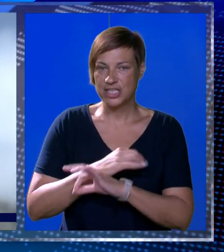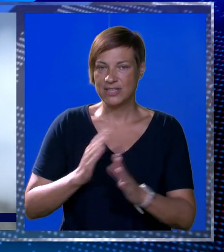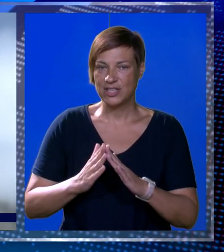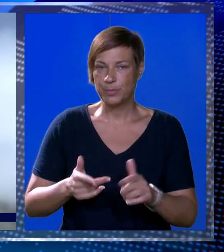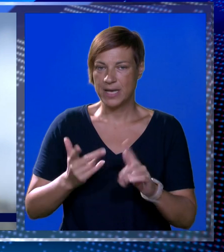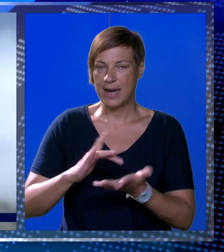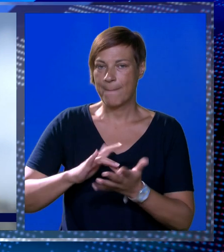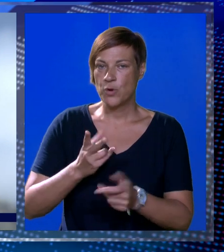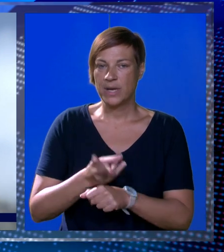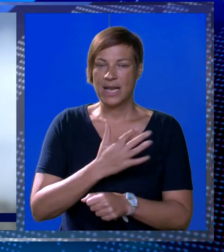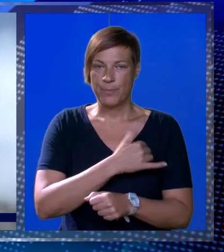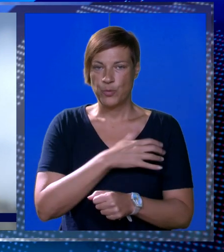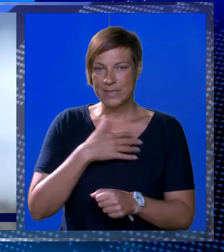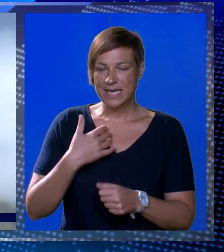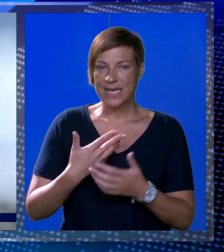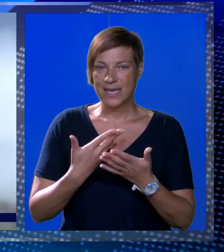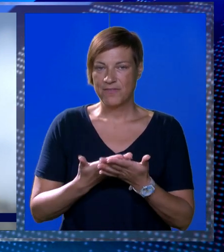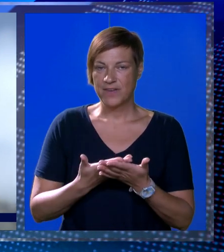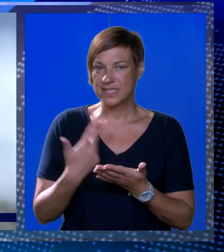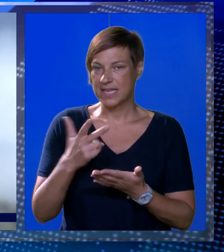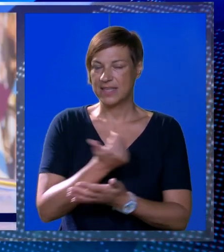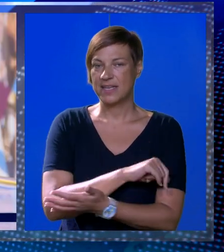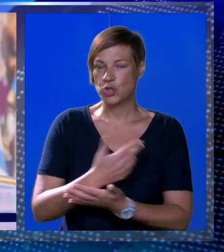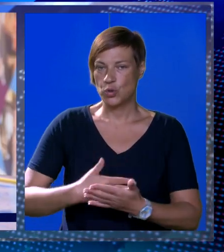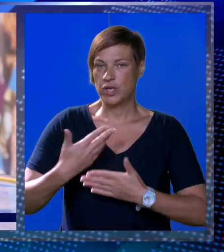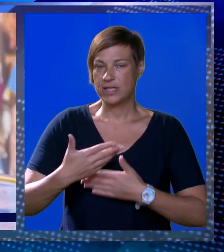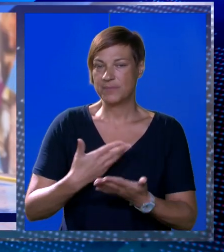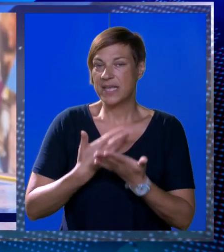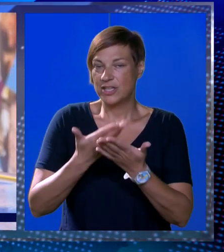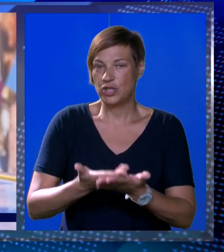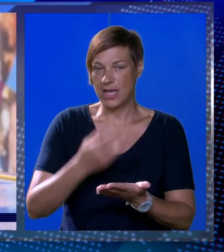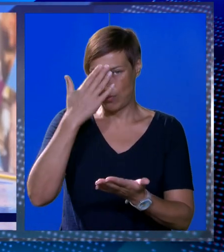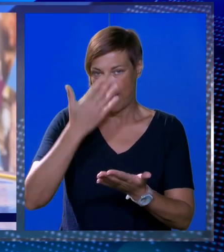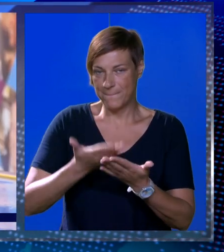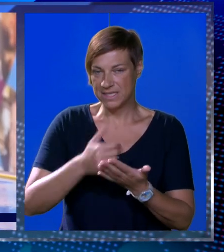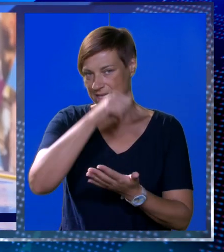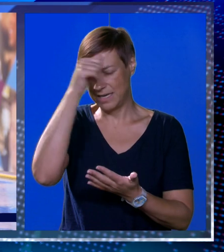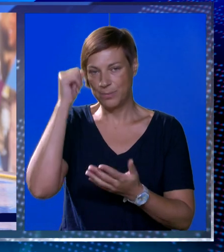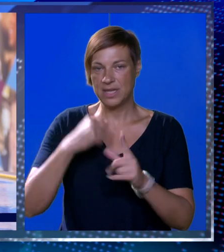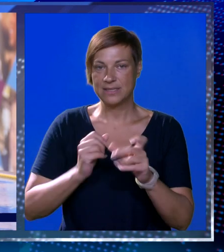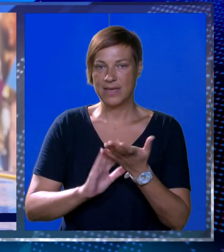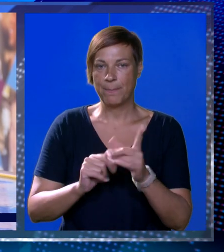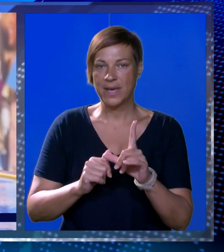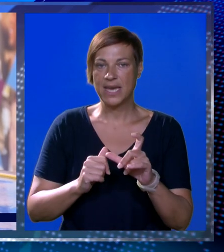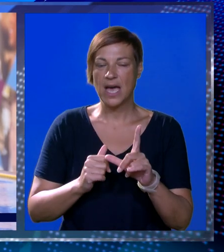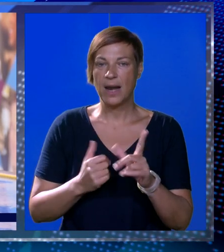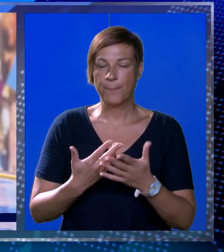civilne žrtve domovinskog rata na području Republike Hrvatske. Treću godinu za redom dodjeljuje priznanje pod nazivom